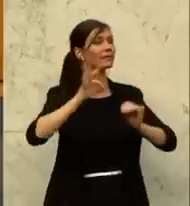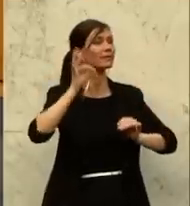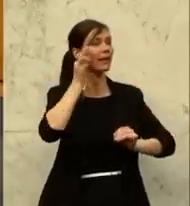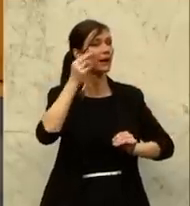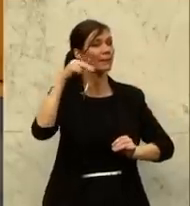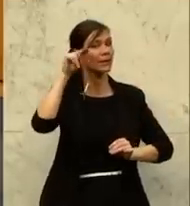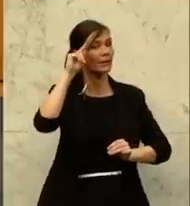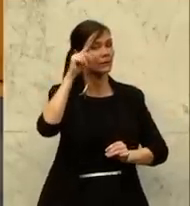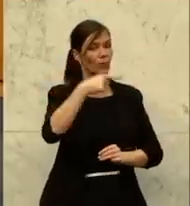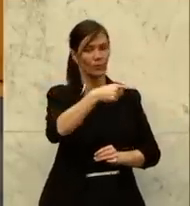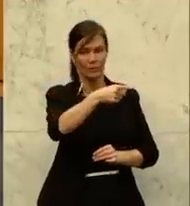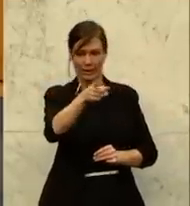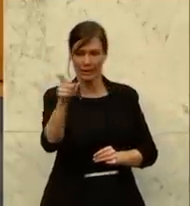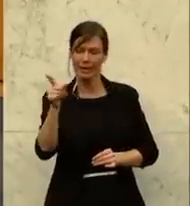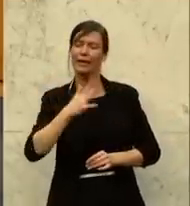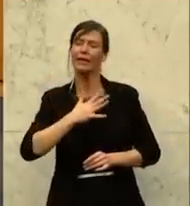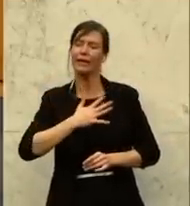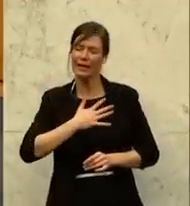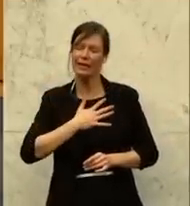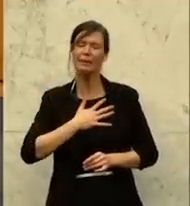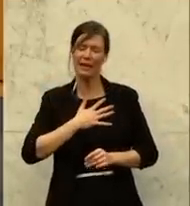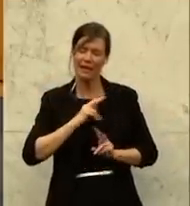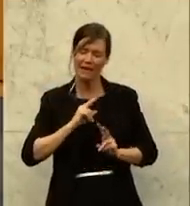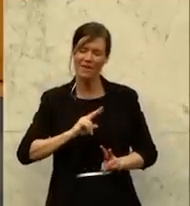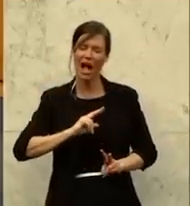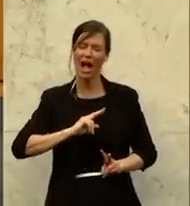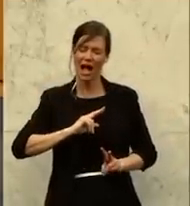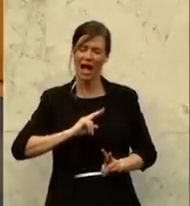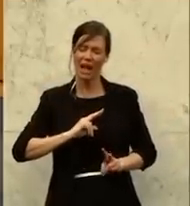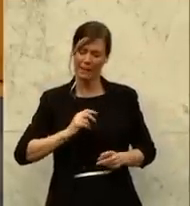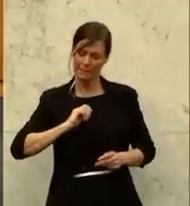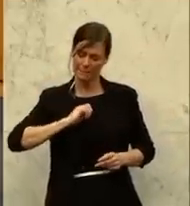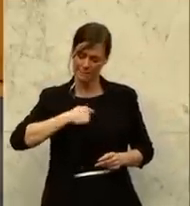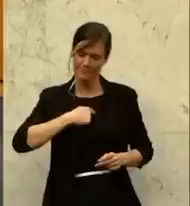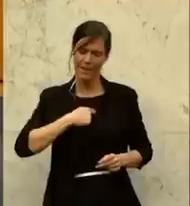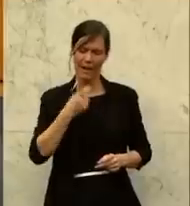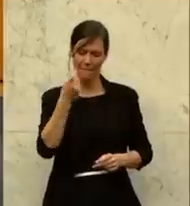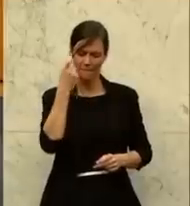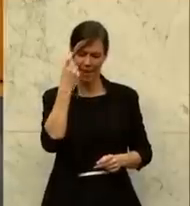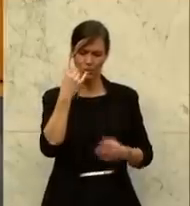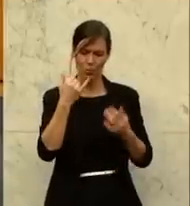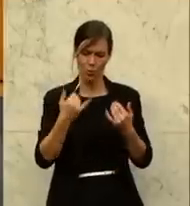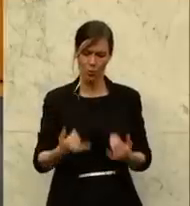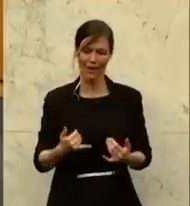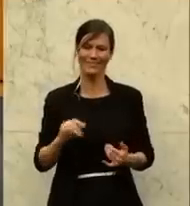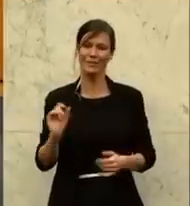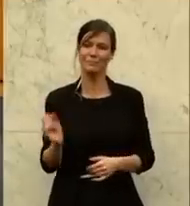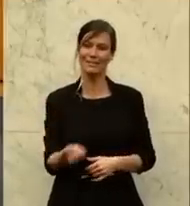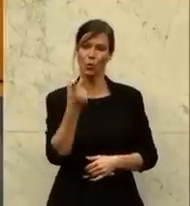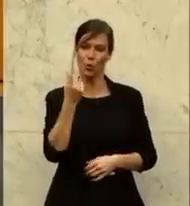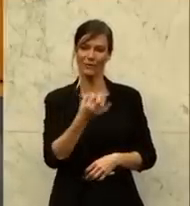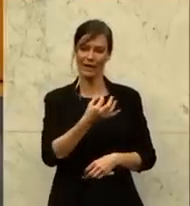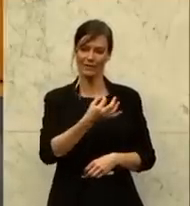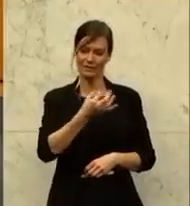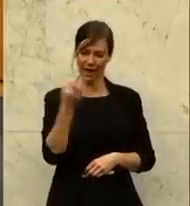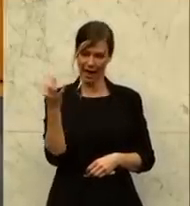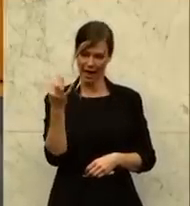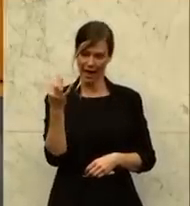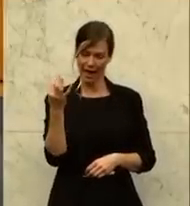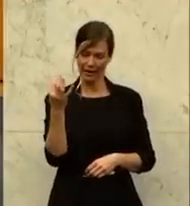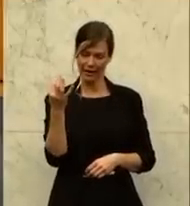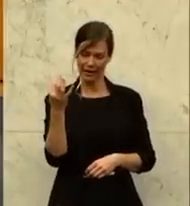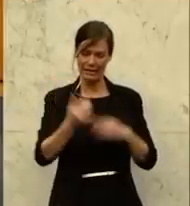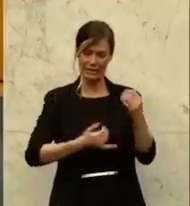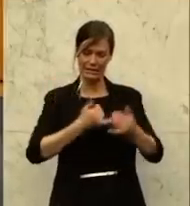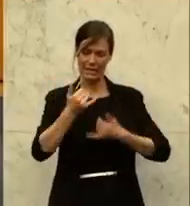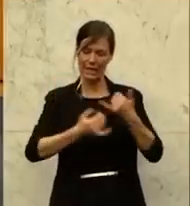ich bin wirklich der tiefsten Überzeugung, dass das heute ein besonderer Tag ist, nämlich ein ganz ein trauriger